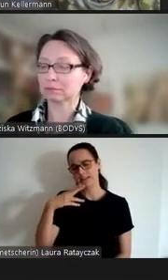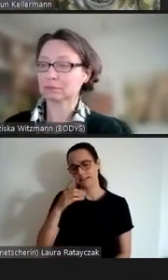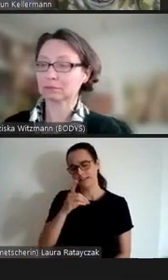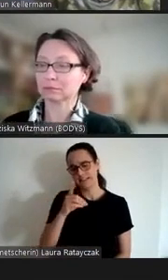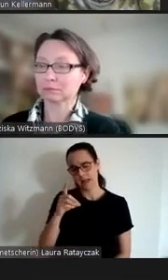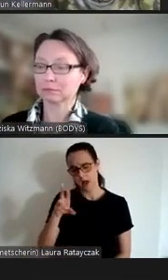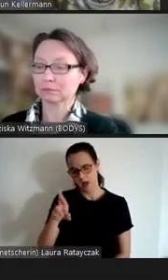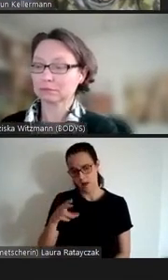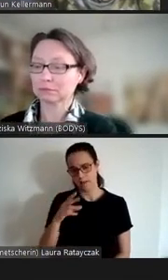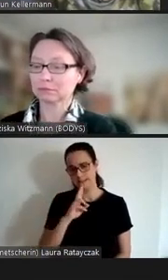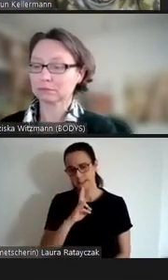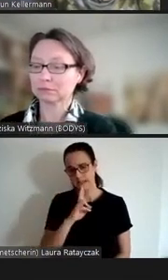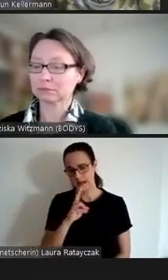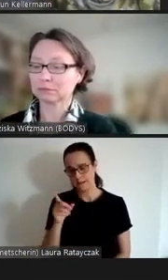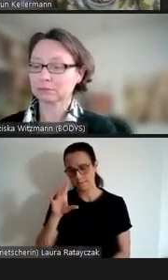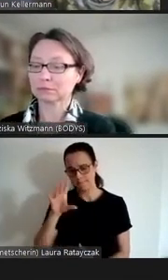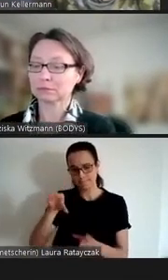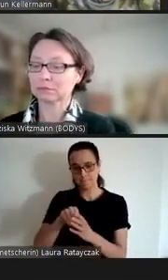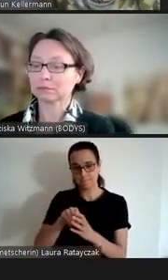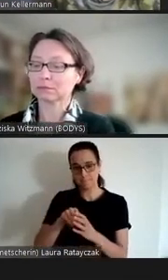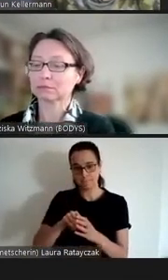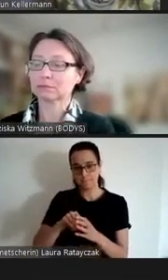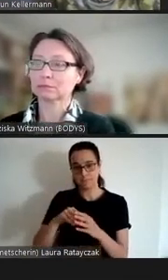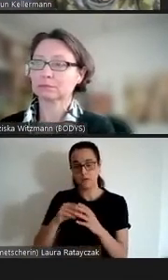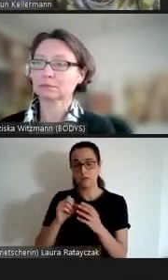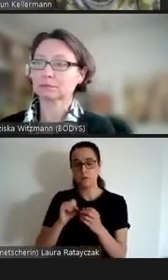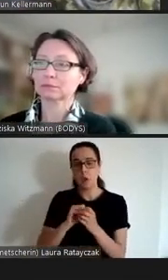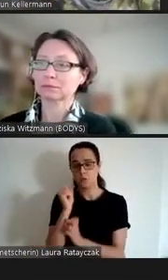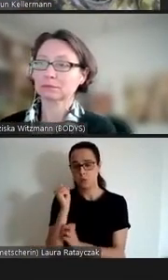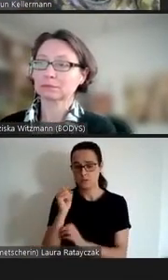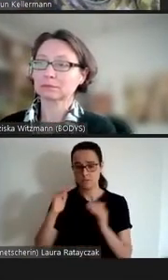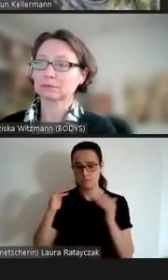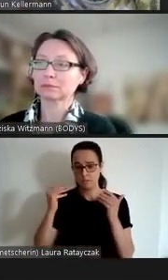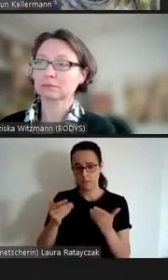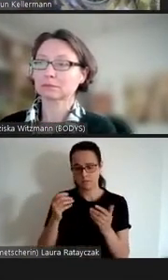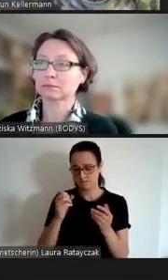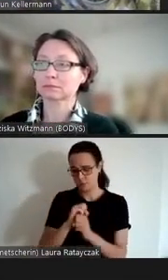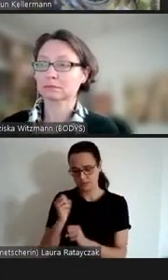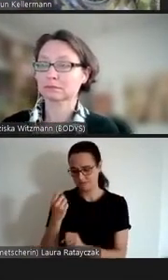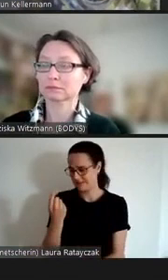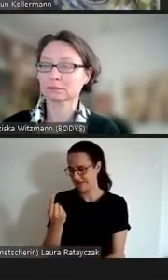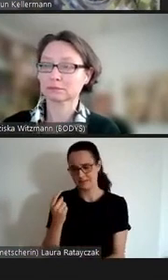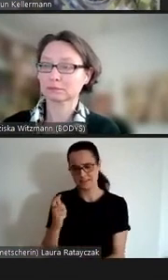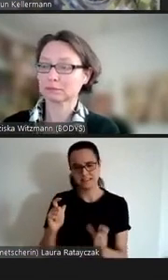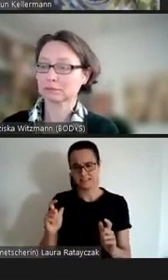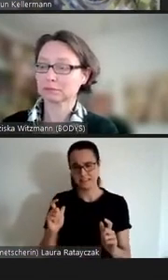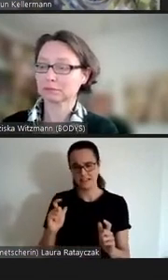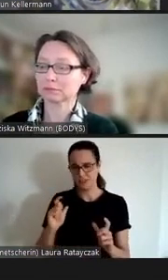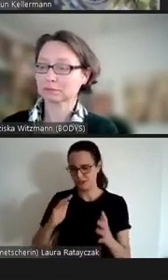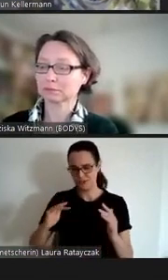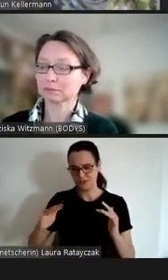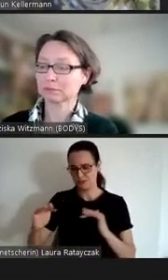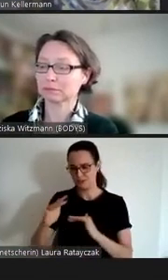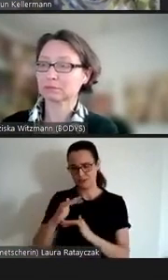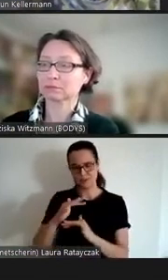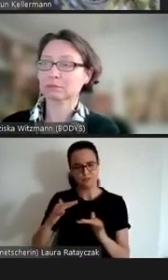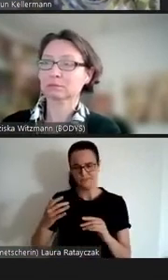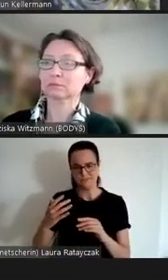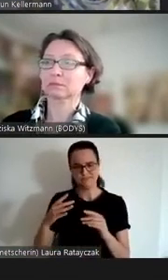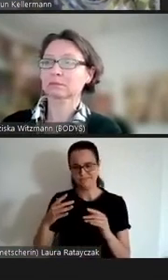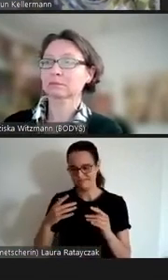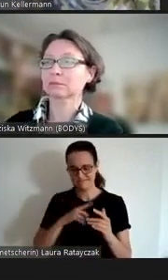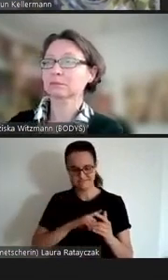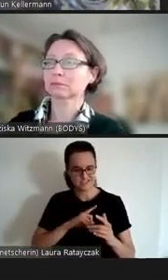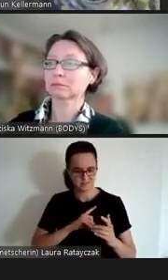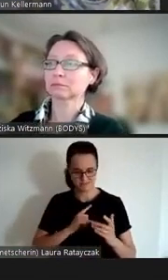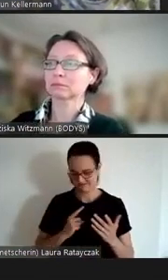der Wende nicht zu einem passenden Platz im Leben Totos wird